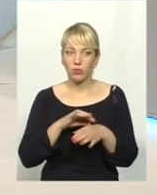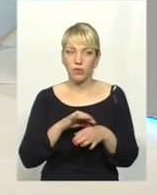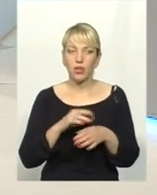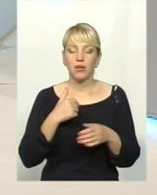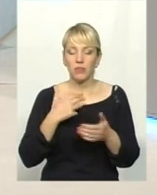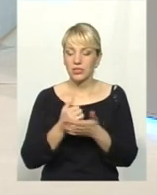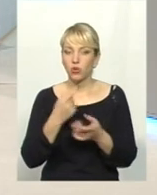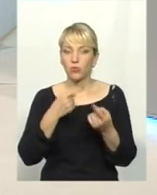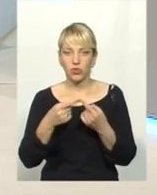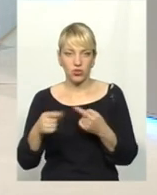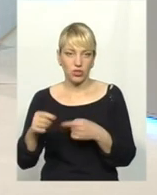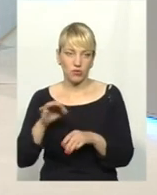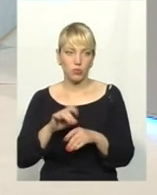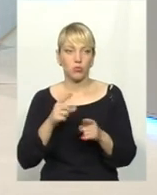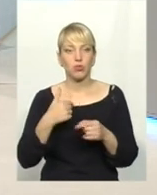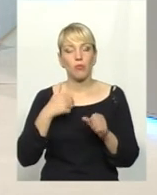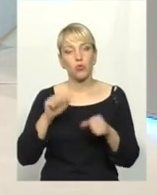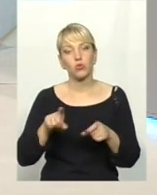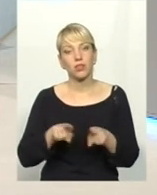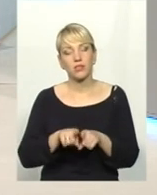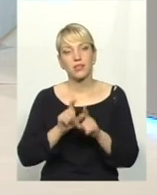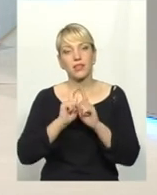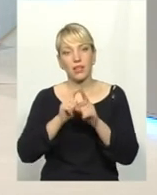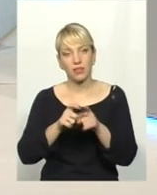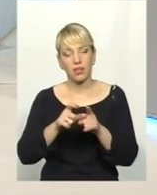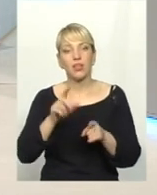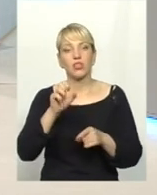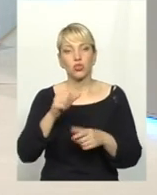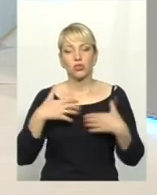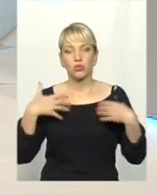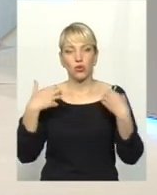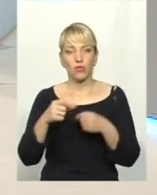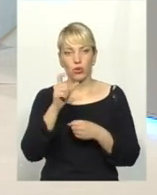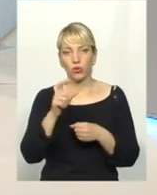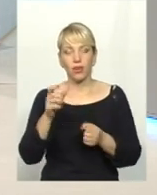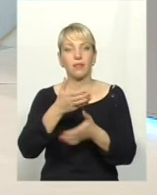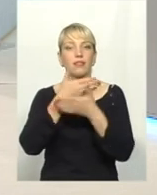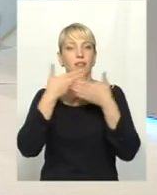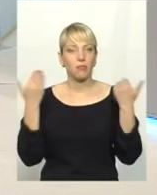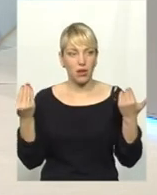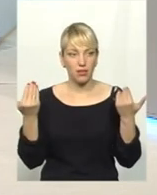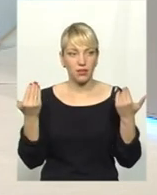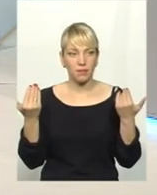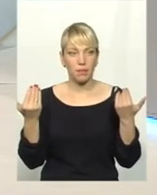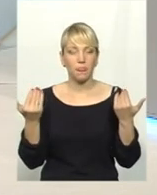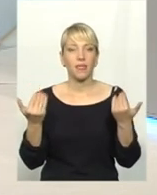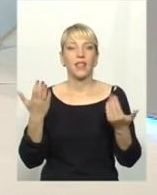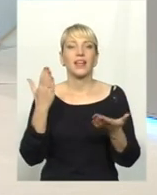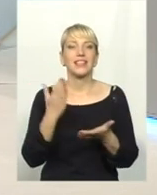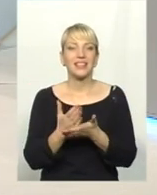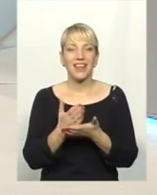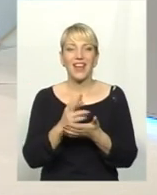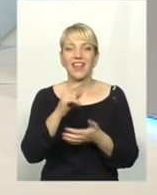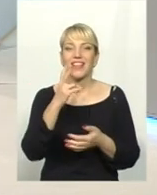ще хвороби. Тому я можу так сказати, що здорових людей немає. Є недо до обстежень. Є